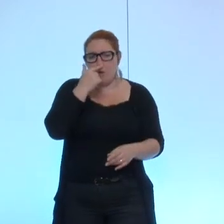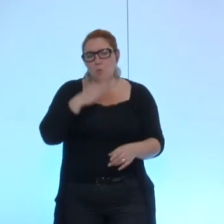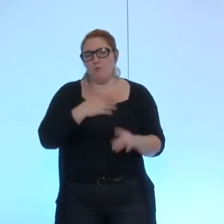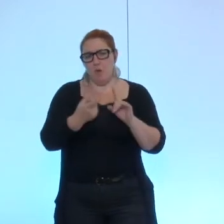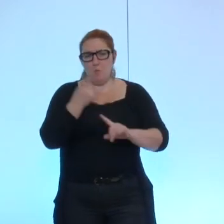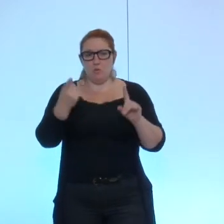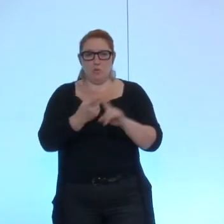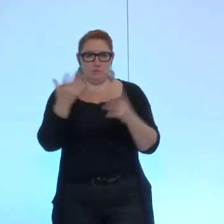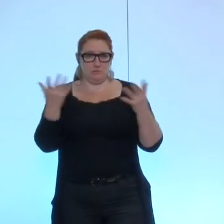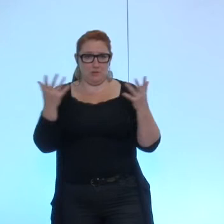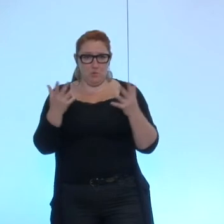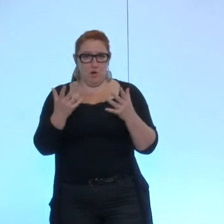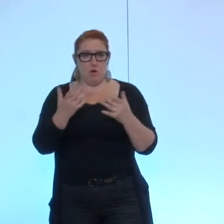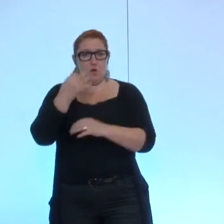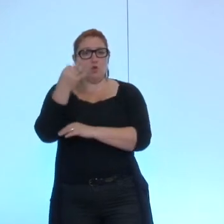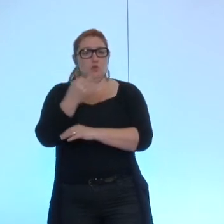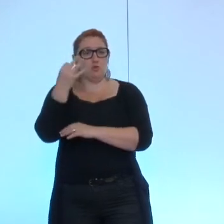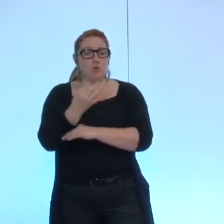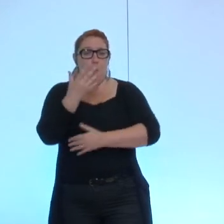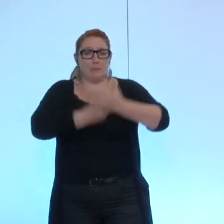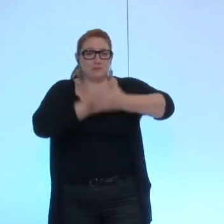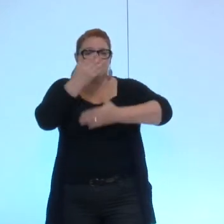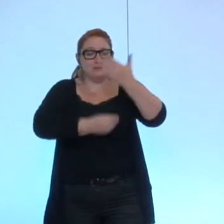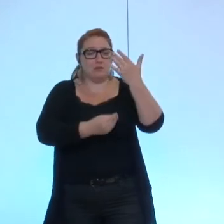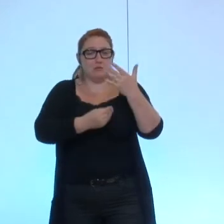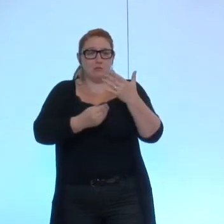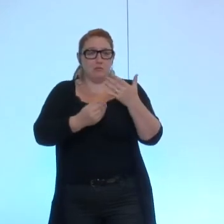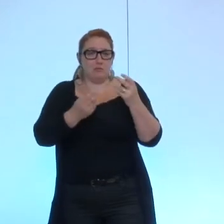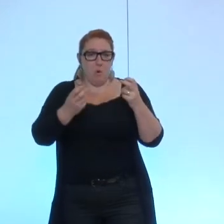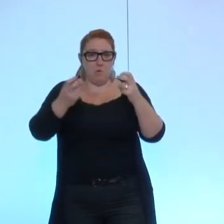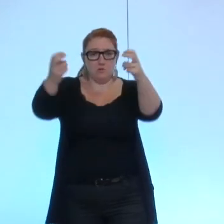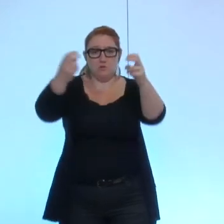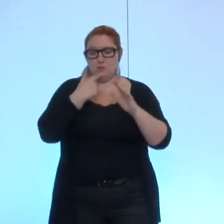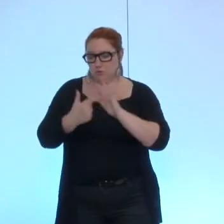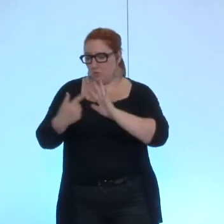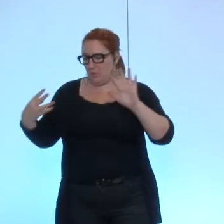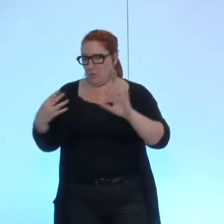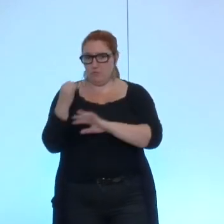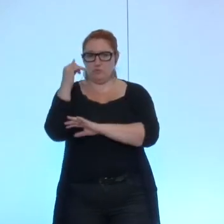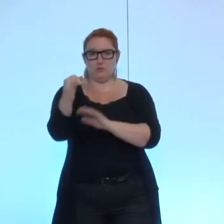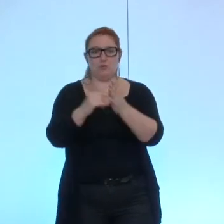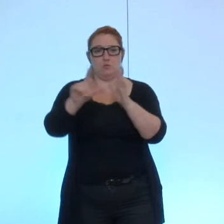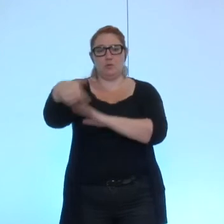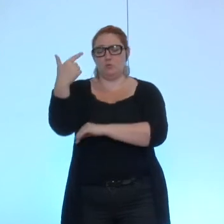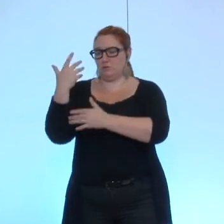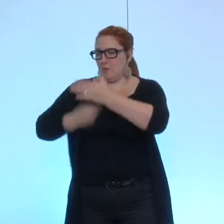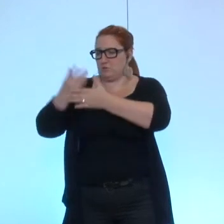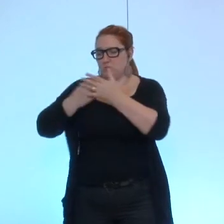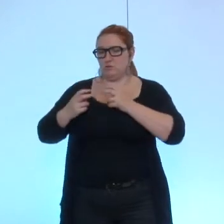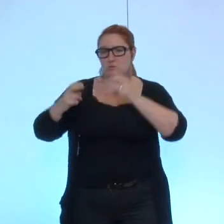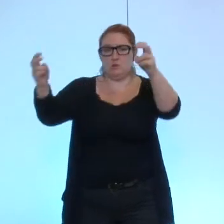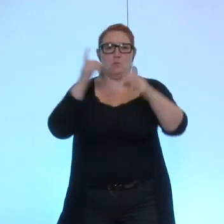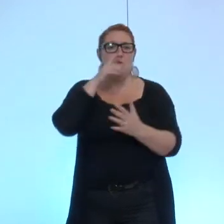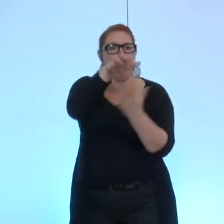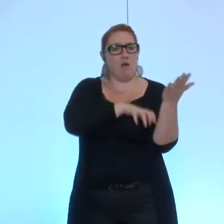c'est l'augmentation du taux d'absentéisme pardon entre 2009 et 2012 puisque le rapport nous parle quand même de 27